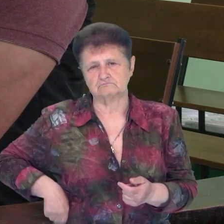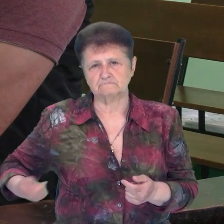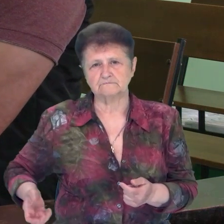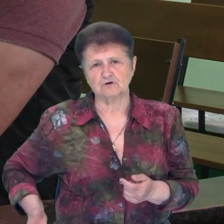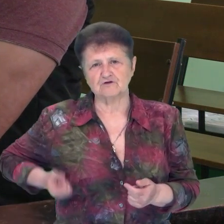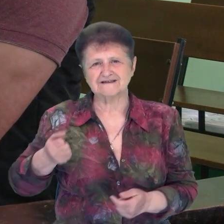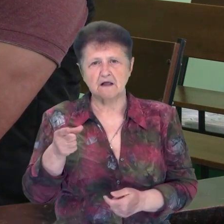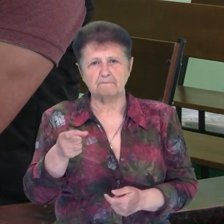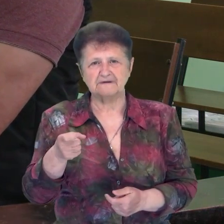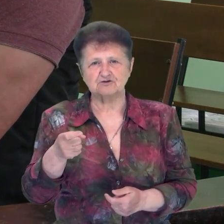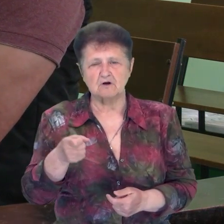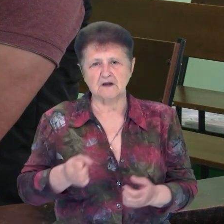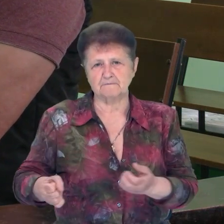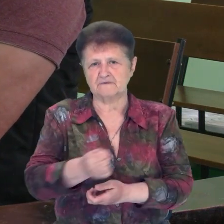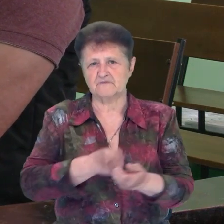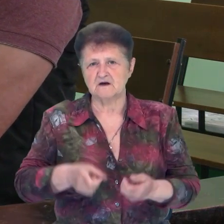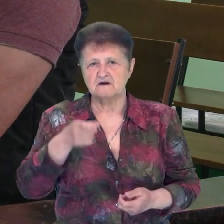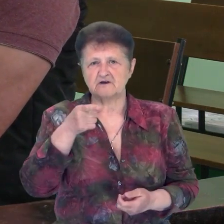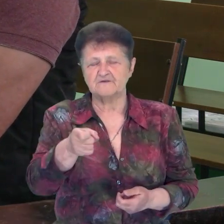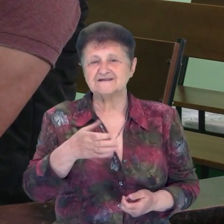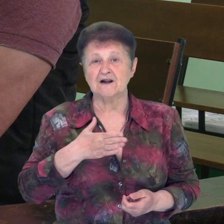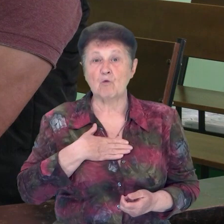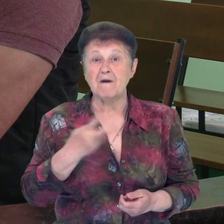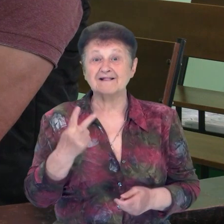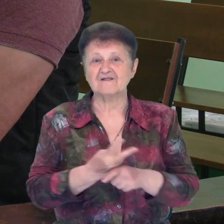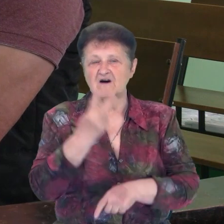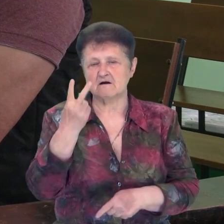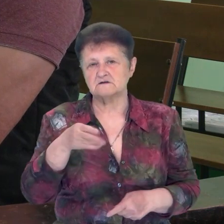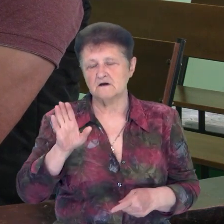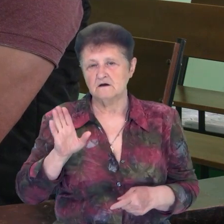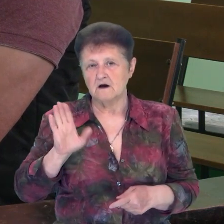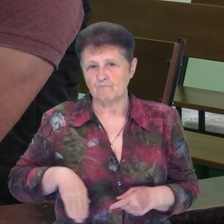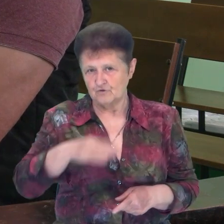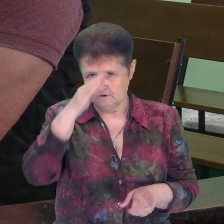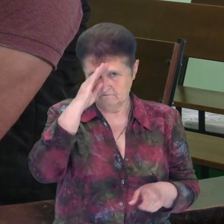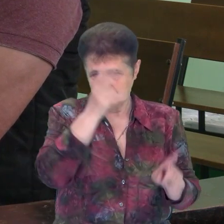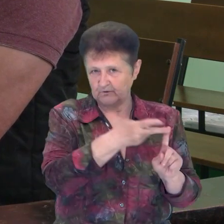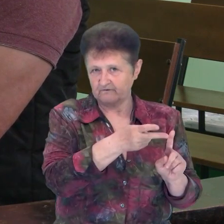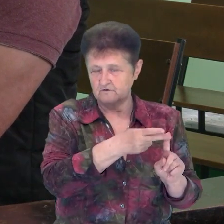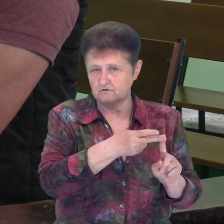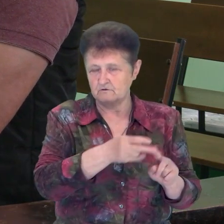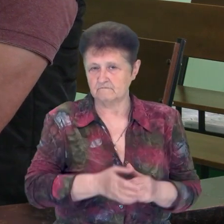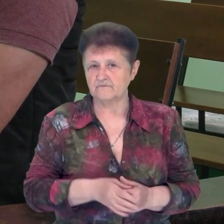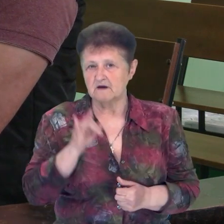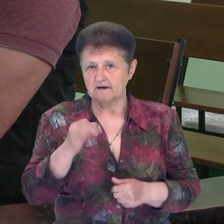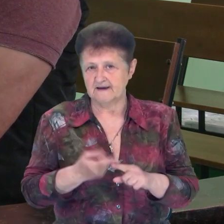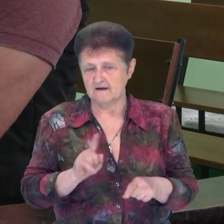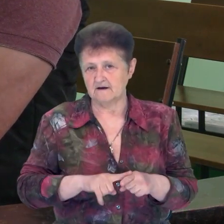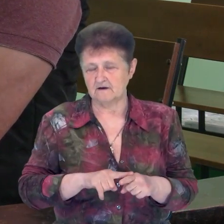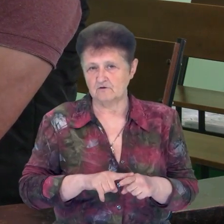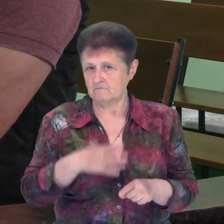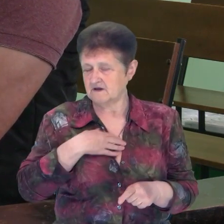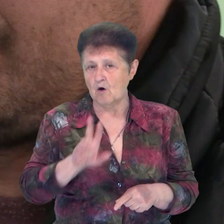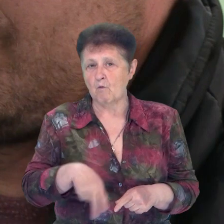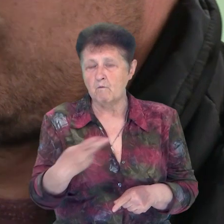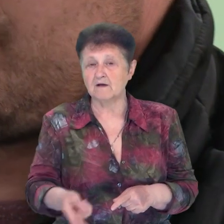достав пістолет, передірнув затвор і вистріли в мене два рази. А потім Яковенко трижди. І на цьому я